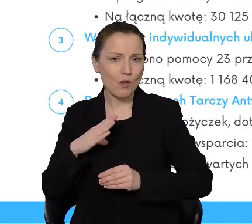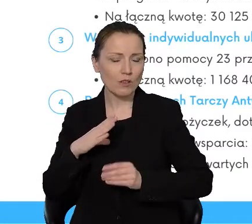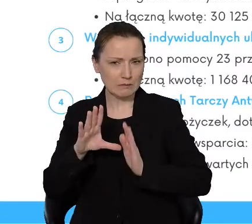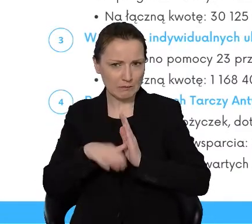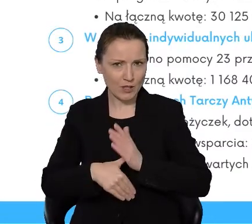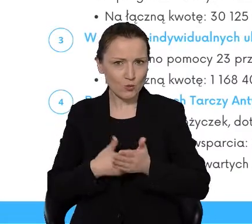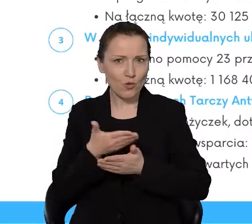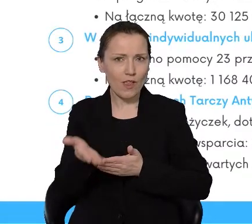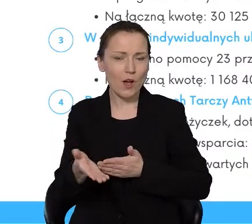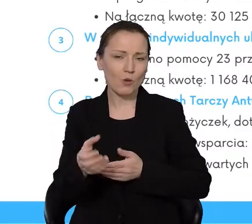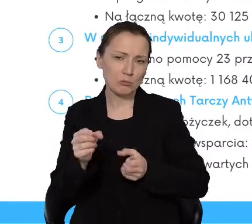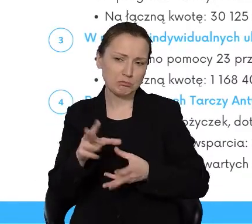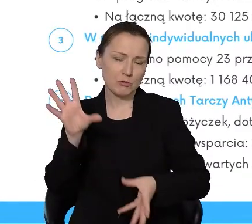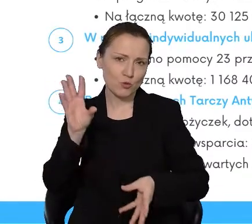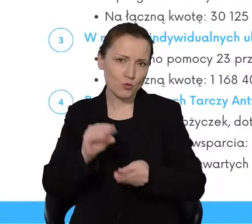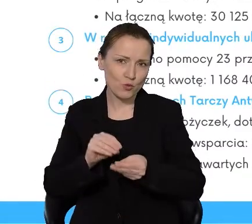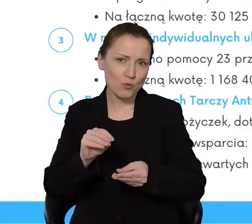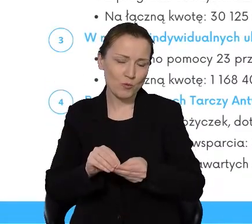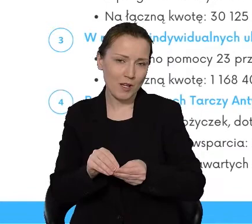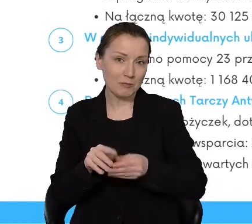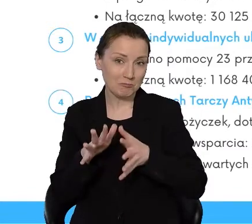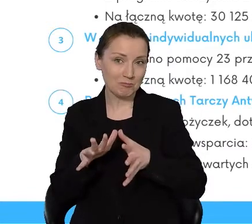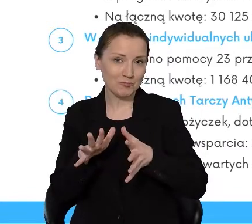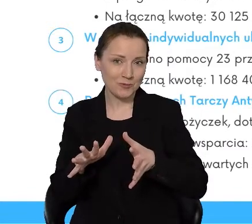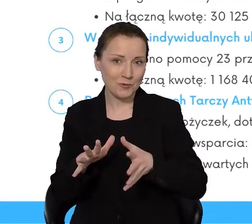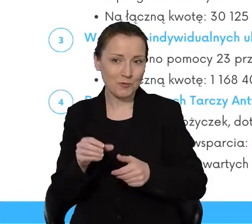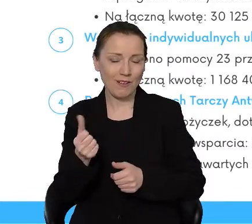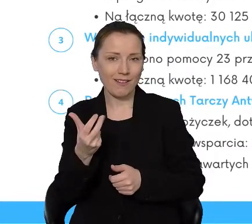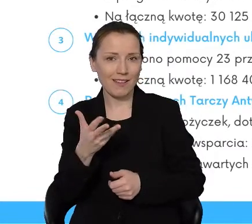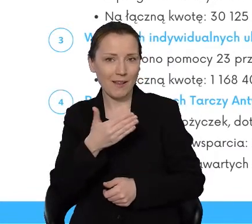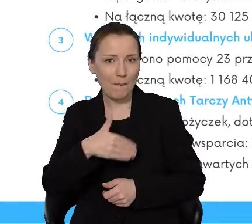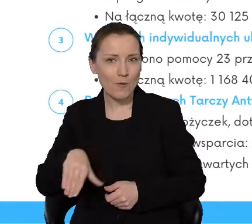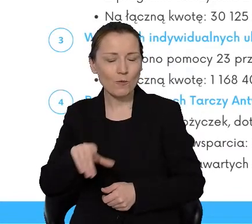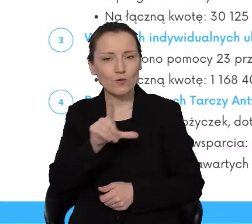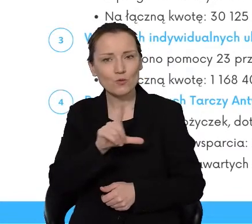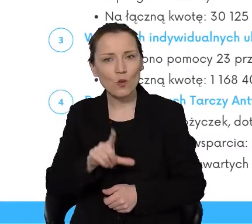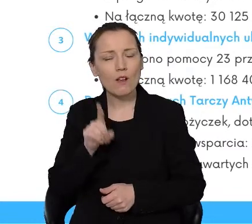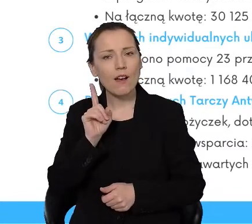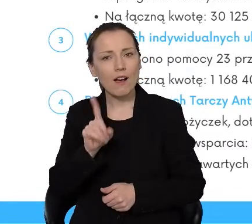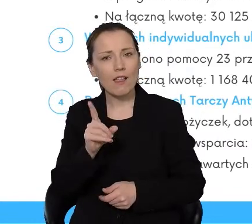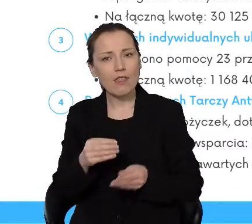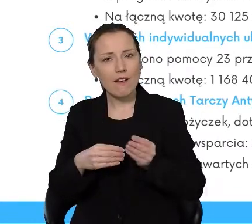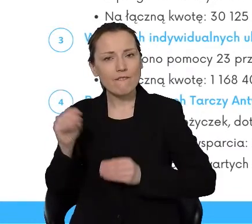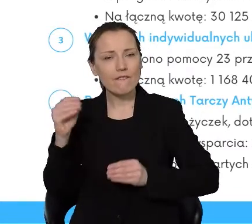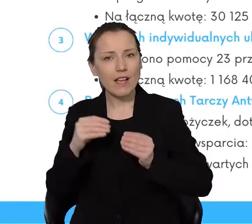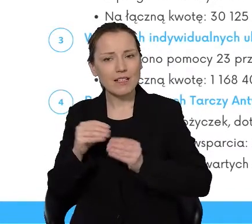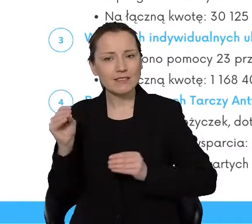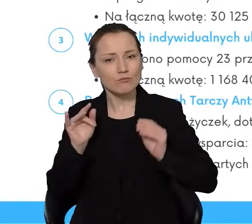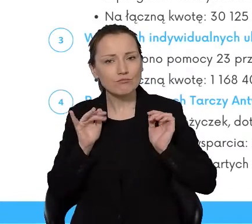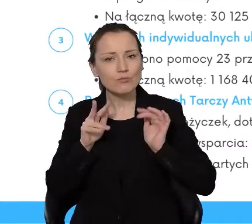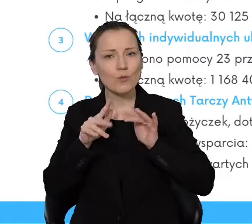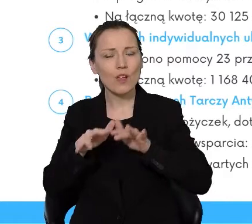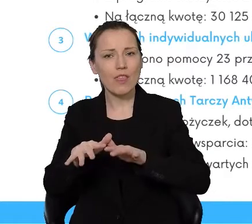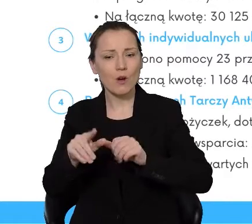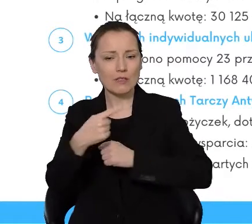też łącznie, gdyby ją zsumować, objęła kilka milionów złotych. Ale ta największa płynęła z tak zwanych